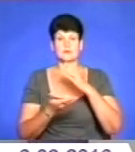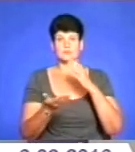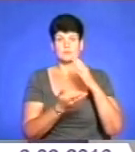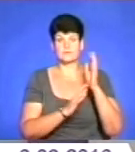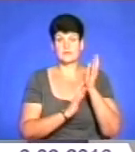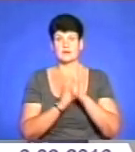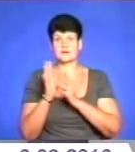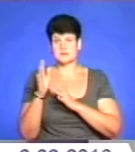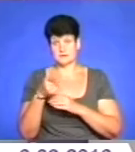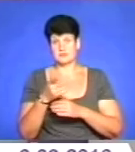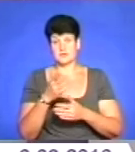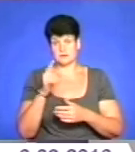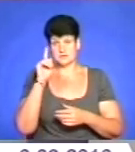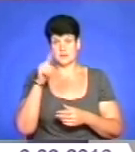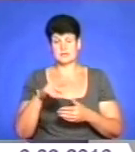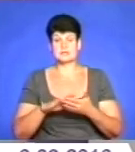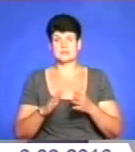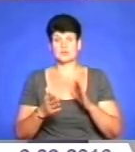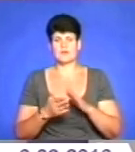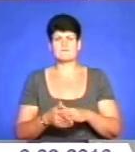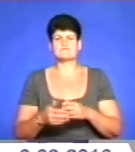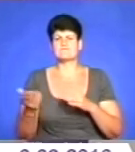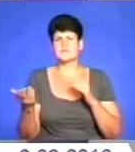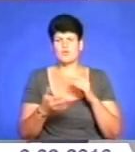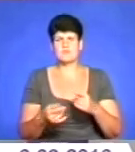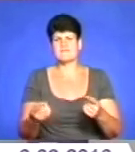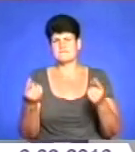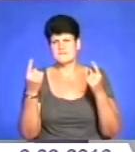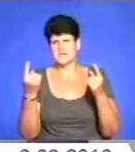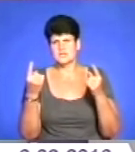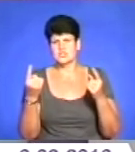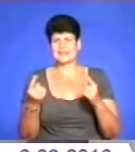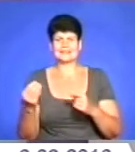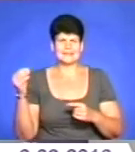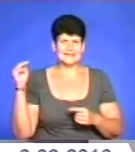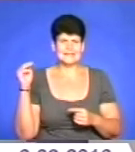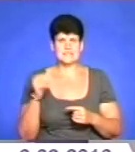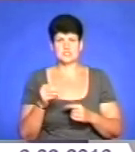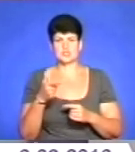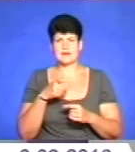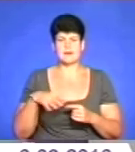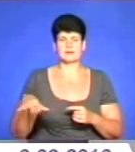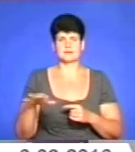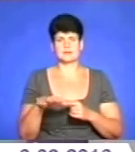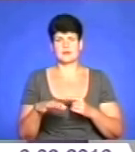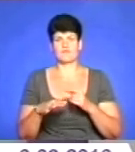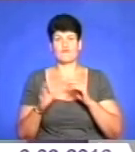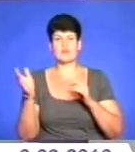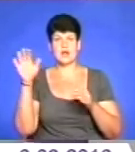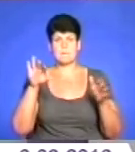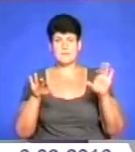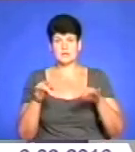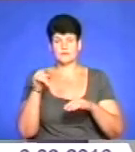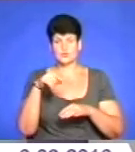на жаль, ось цієї свідки ситуації грубування величезних тисячних, чи десятки тисяч гектарів площ в Карпатах цього року,